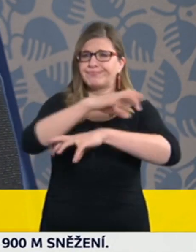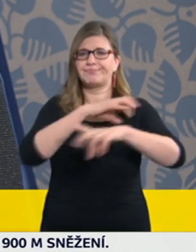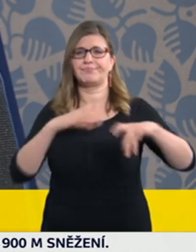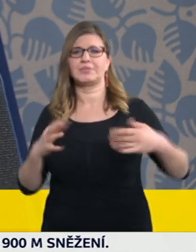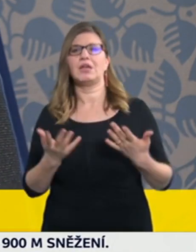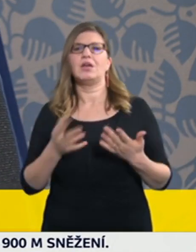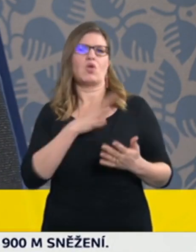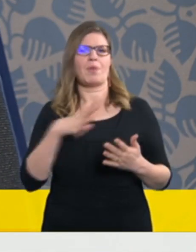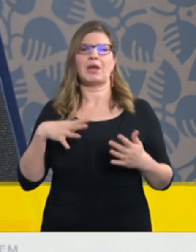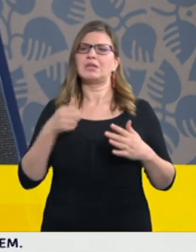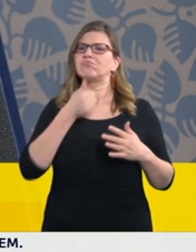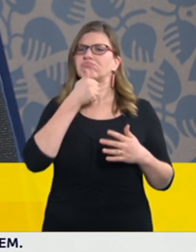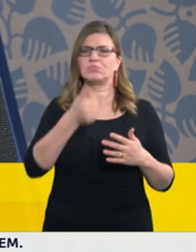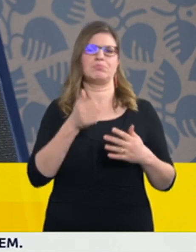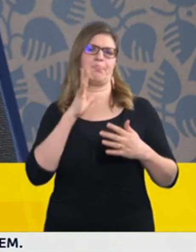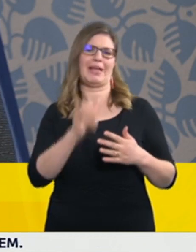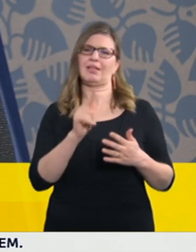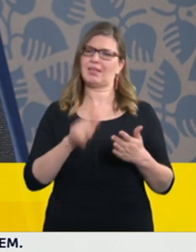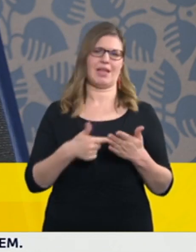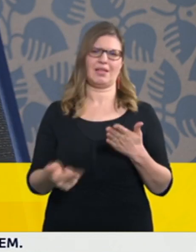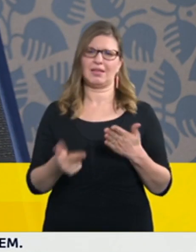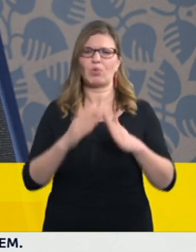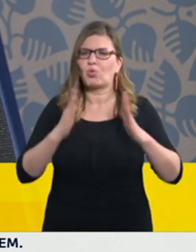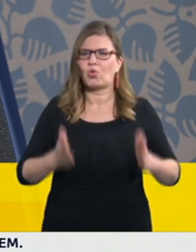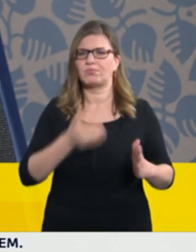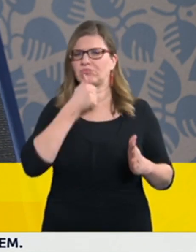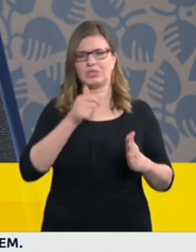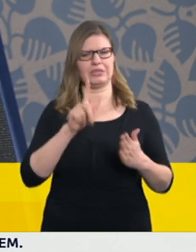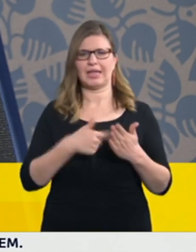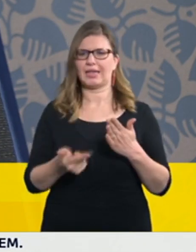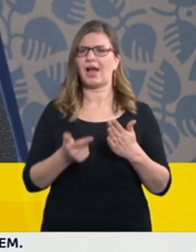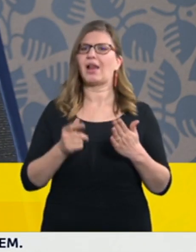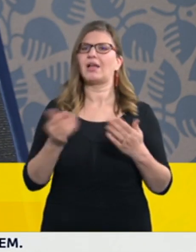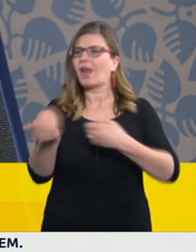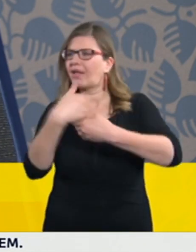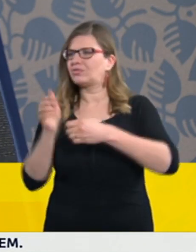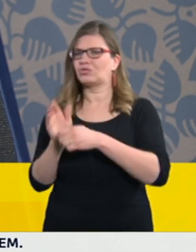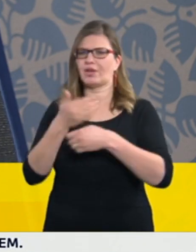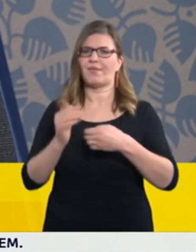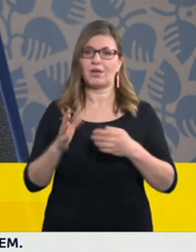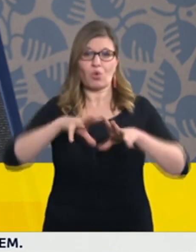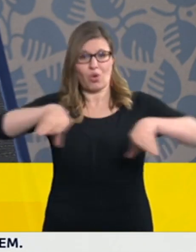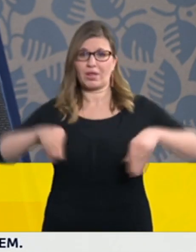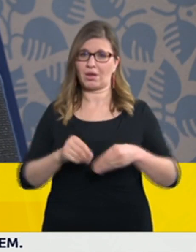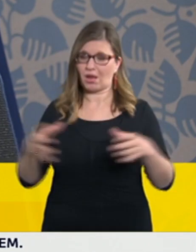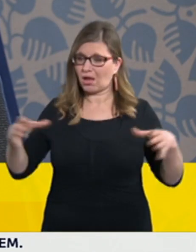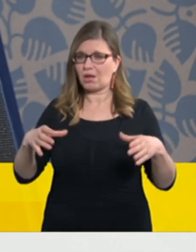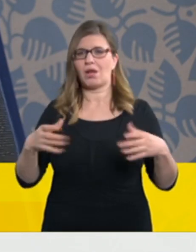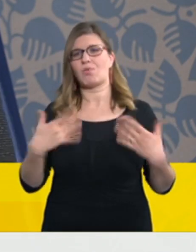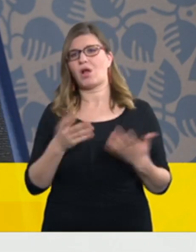domácnosti. A z toho plynou ta opatření, o kterých pan vicepremiér mluvil, to znamená,